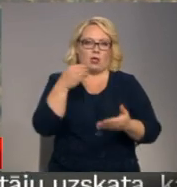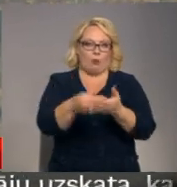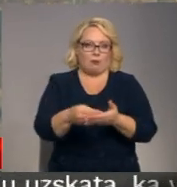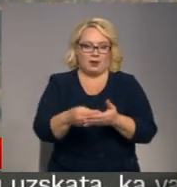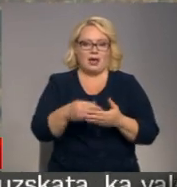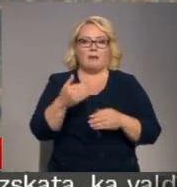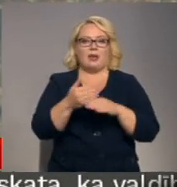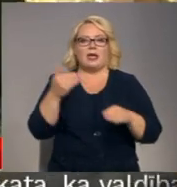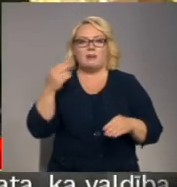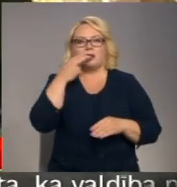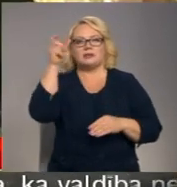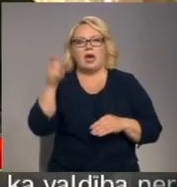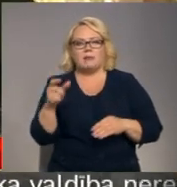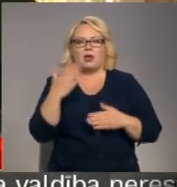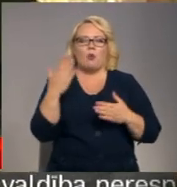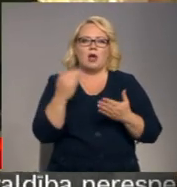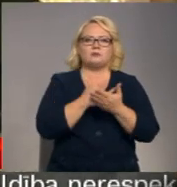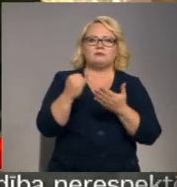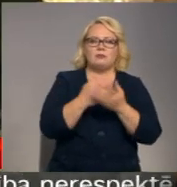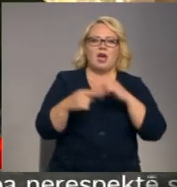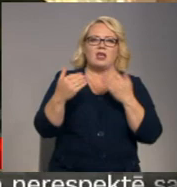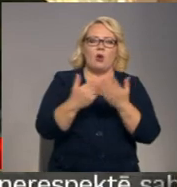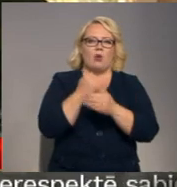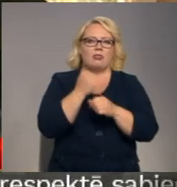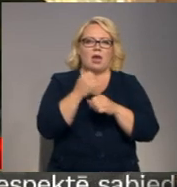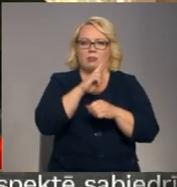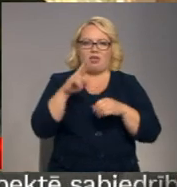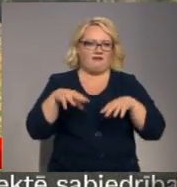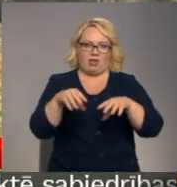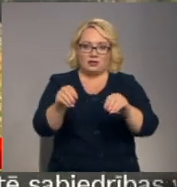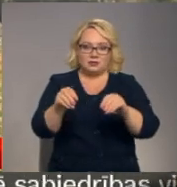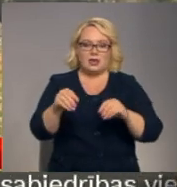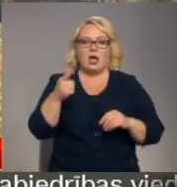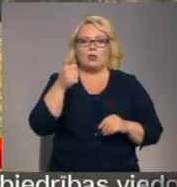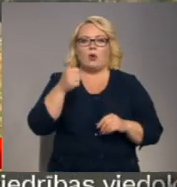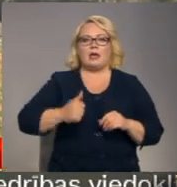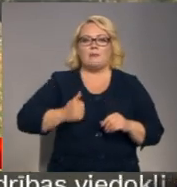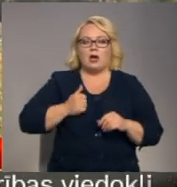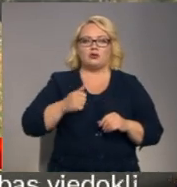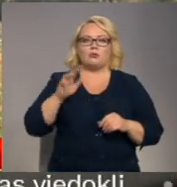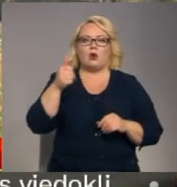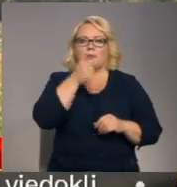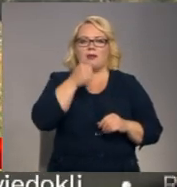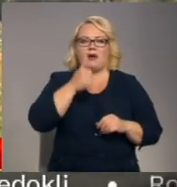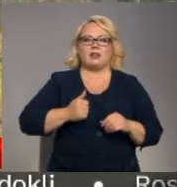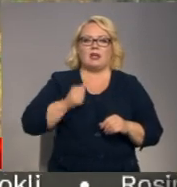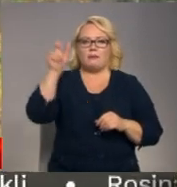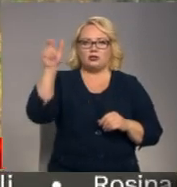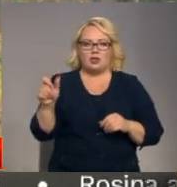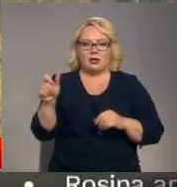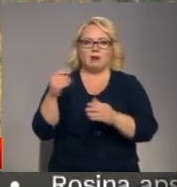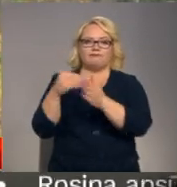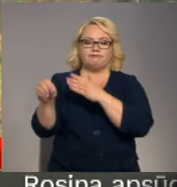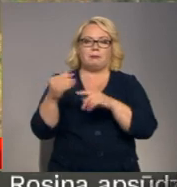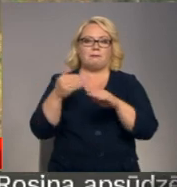saimnieks būtiskas uzturēšanas vai jataunošanas darbus tam neveic. Īpašuma no privāta personas Smiltens nomadu domēja izdevās iegādāties